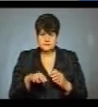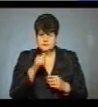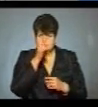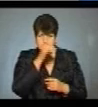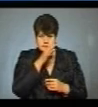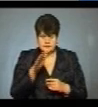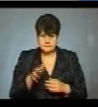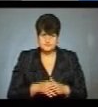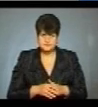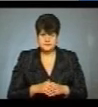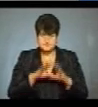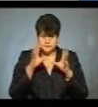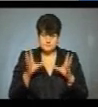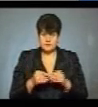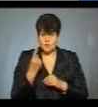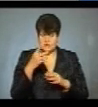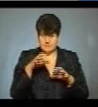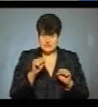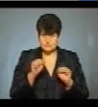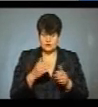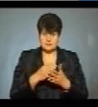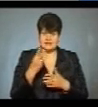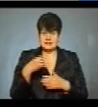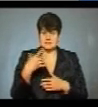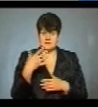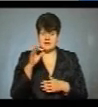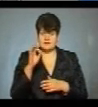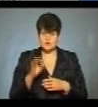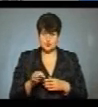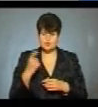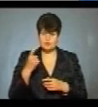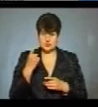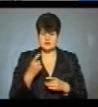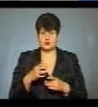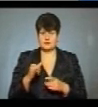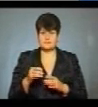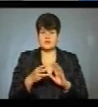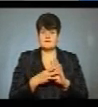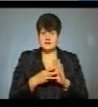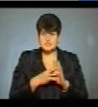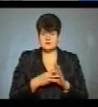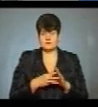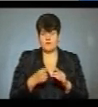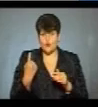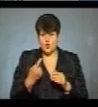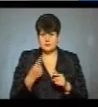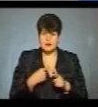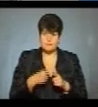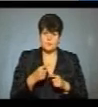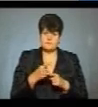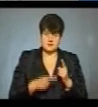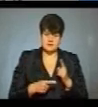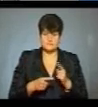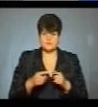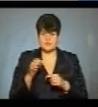зможуть. Загалом один власник може мати 35% господарських угідь громади, 8% у межах області або 0,5% на